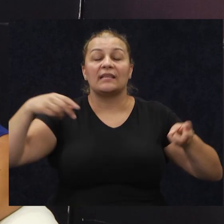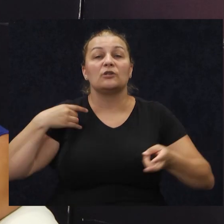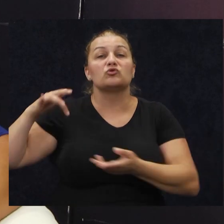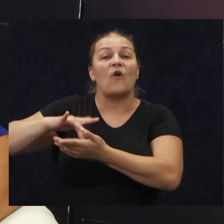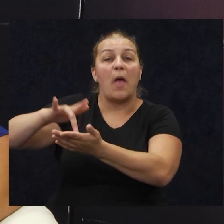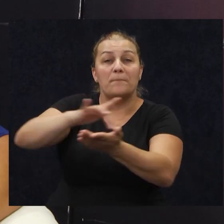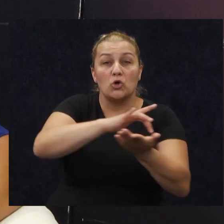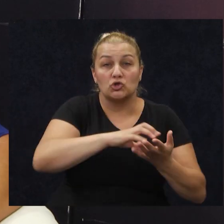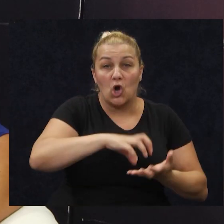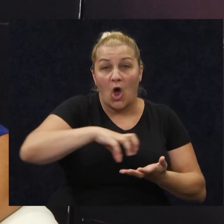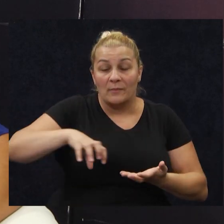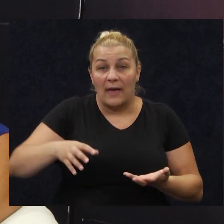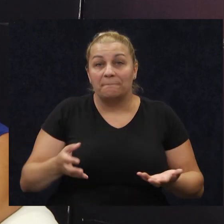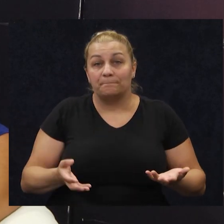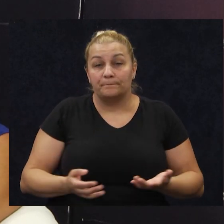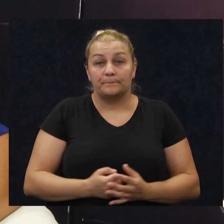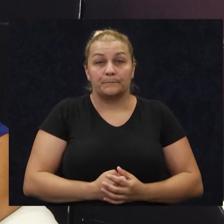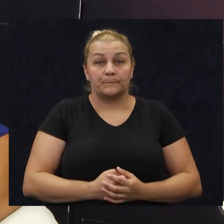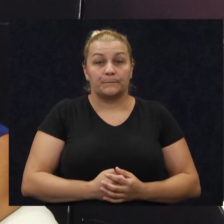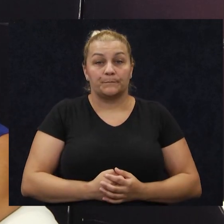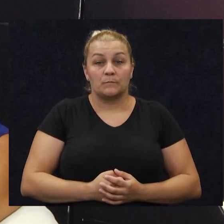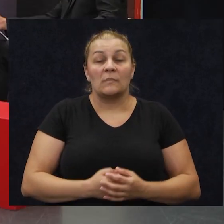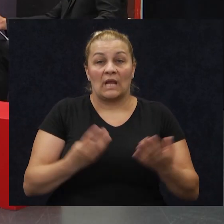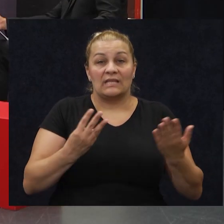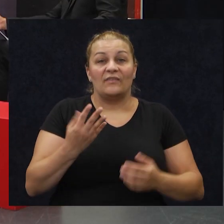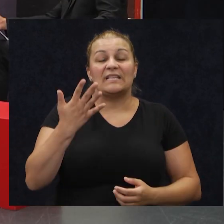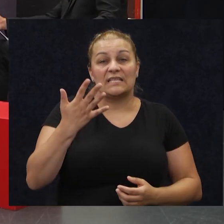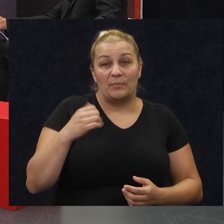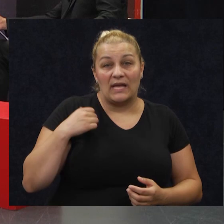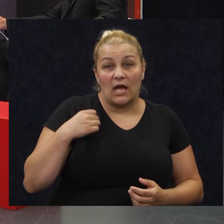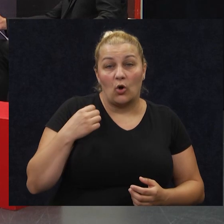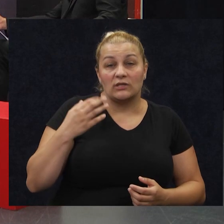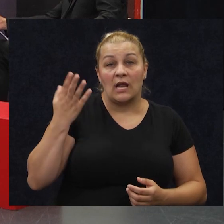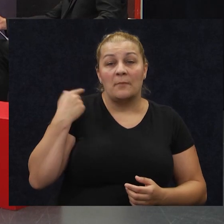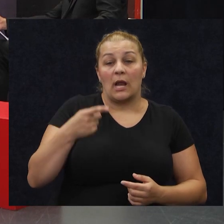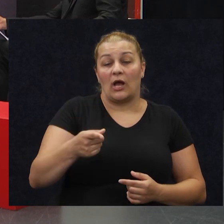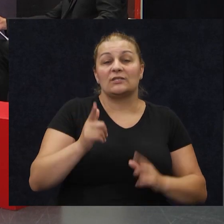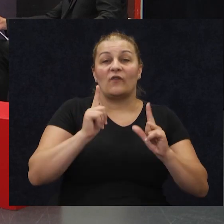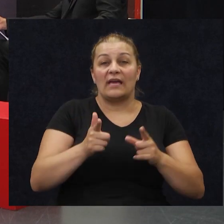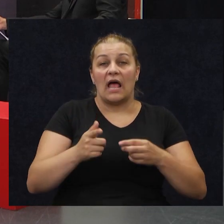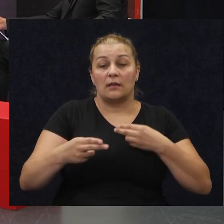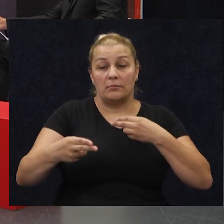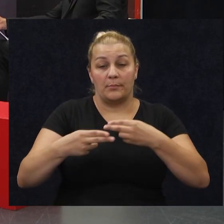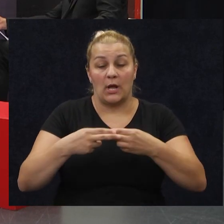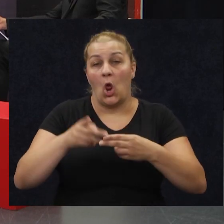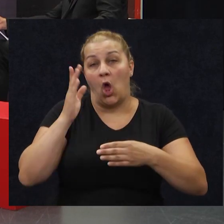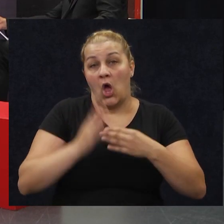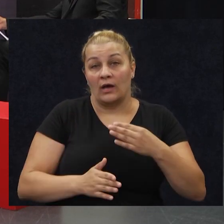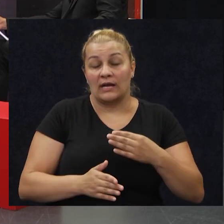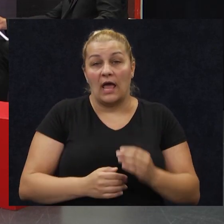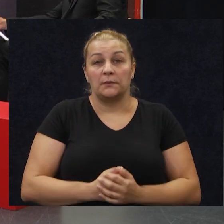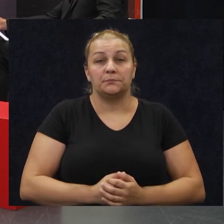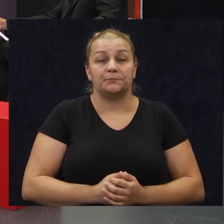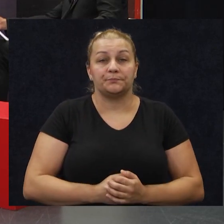postrojbe Da, 95. godina je godina kad se rat privodi prijelomni trenutak. Potrebe je bilo za dalje